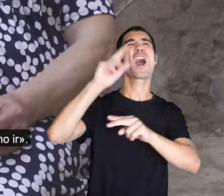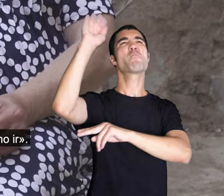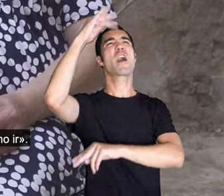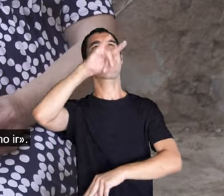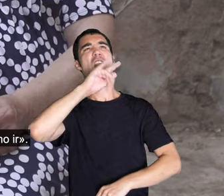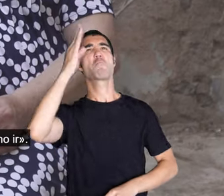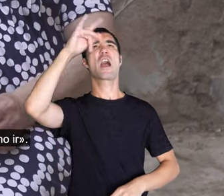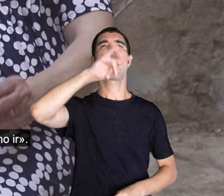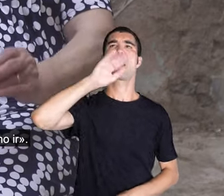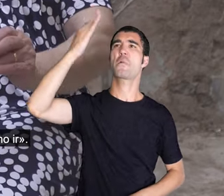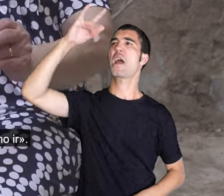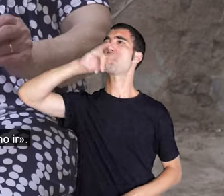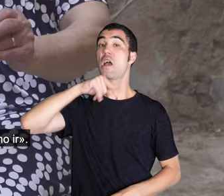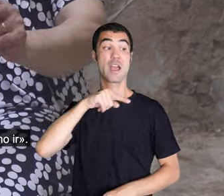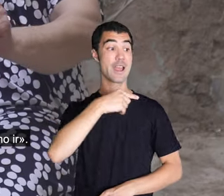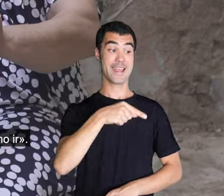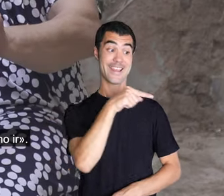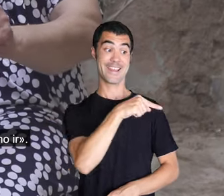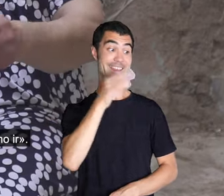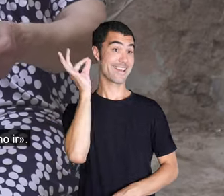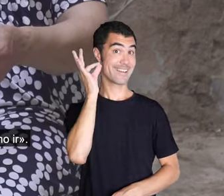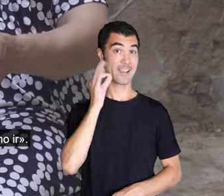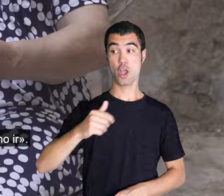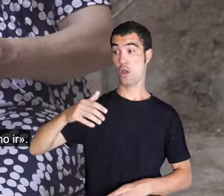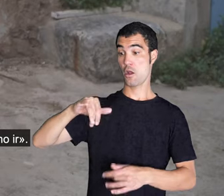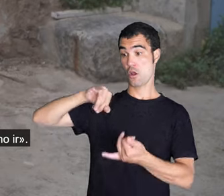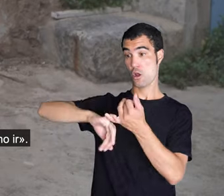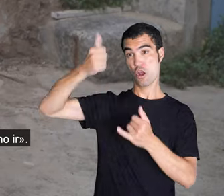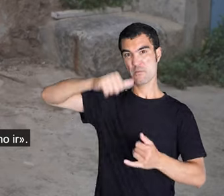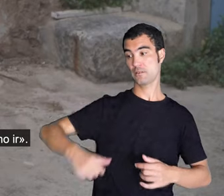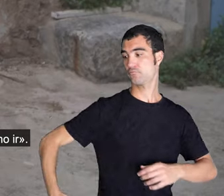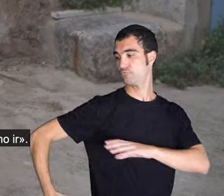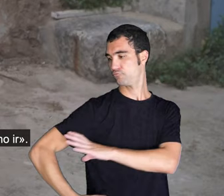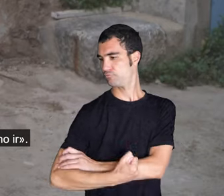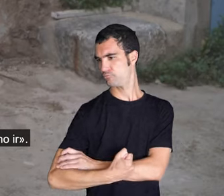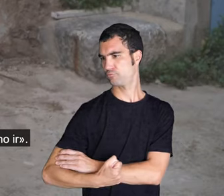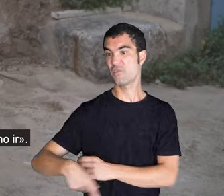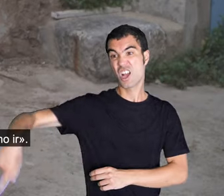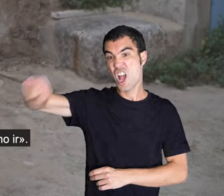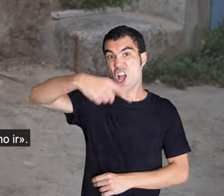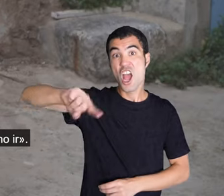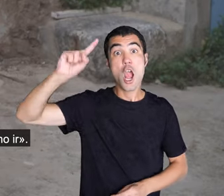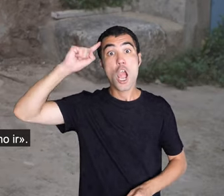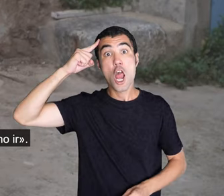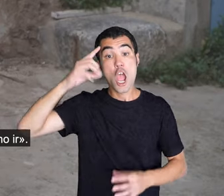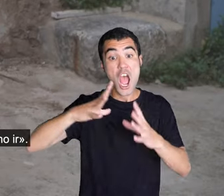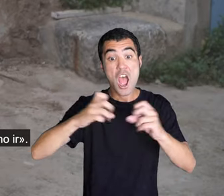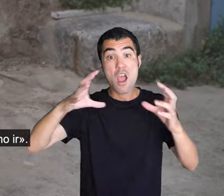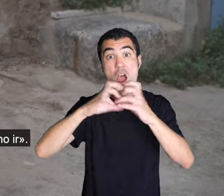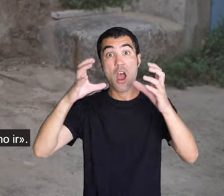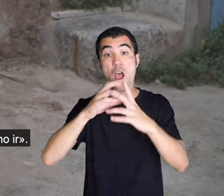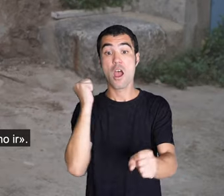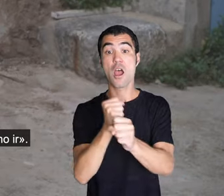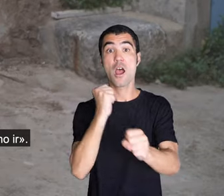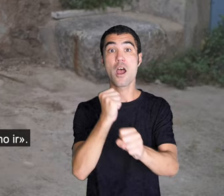se va agafar en els braços del meu amo, i li va dir, Miquel, diu, tots estan locos per anar a pescar, i jo